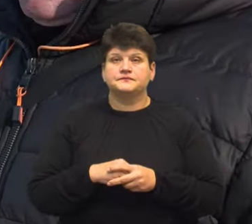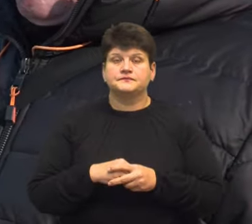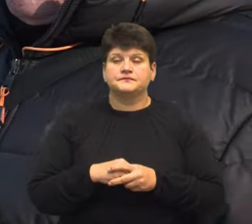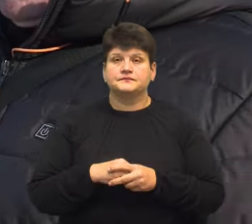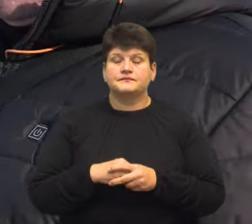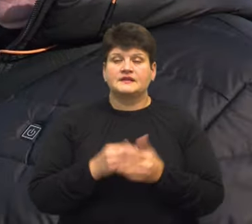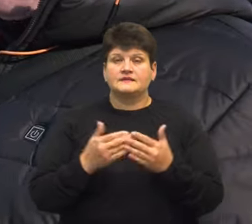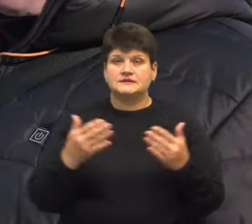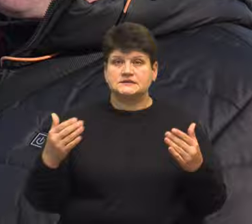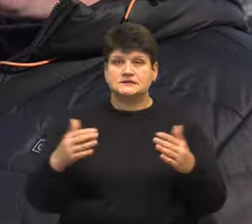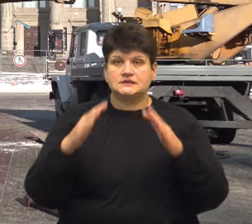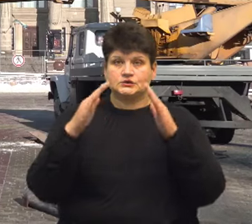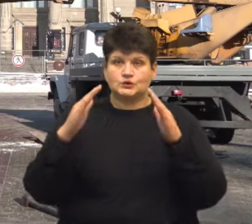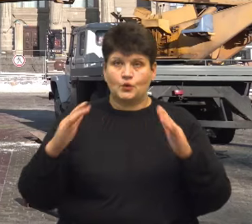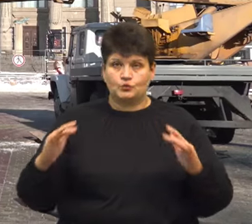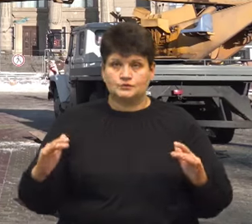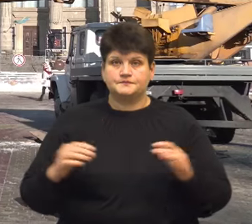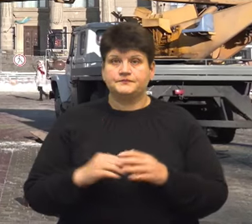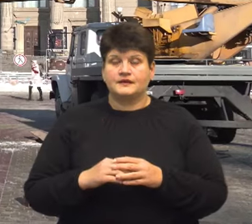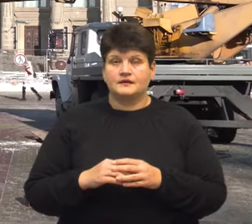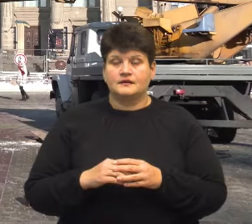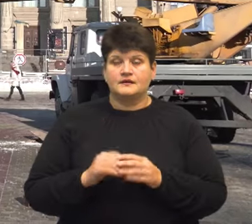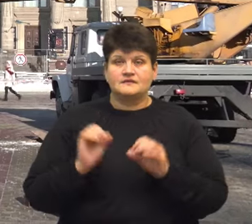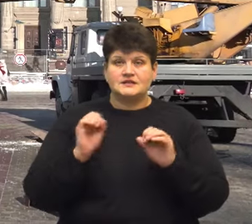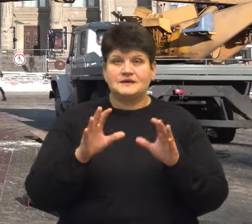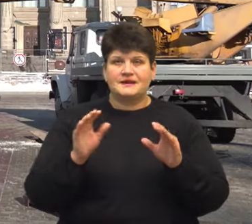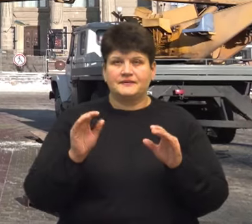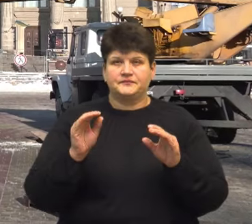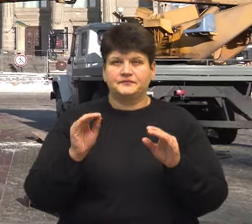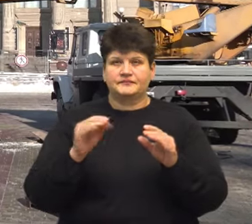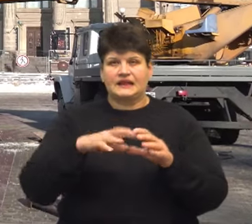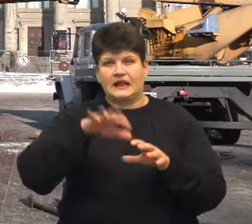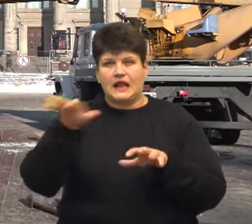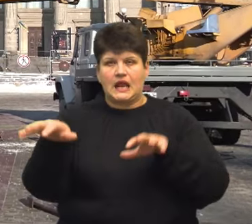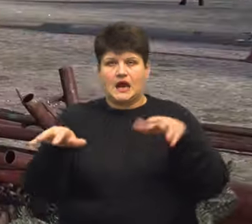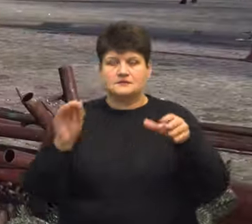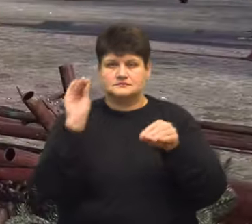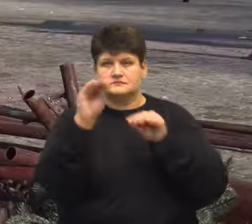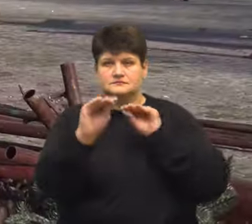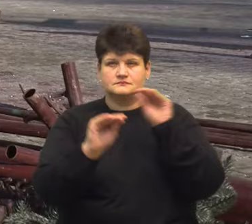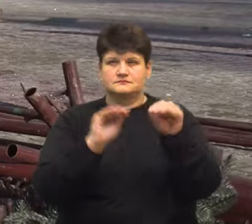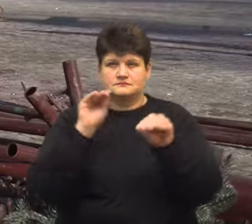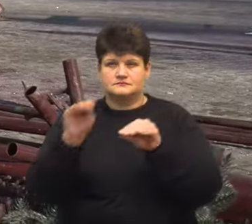виставили стовбур рівненько і вигружаємо гіляки, будемо навішувати поступово.